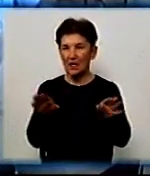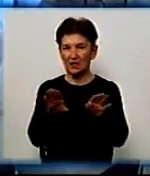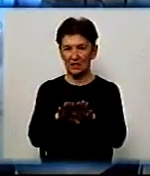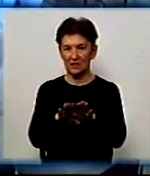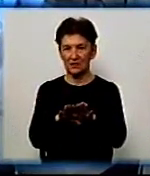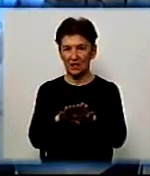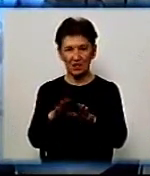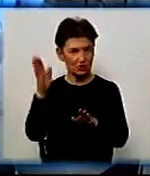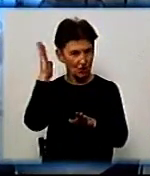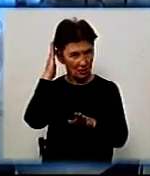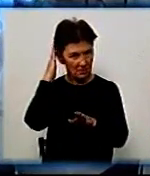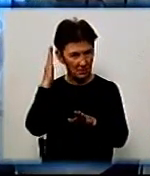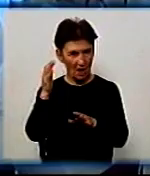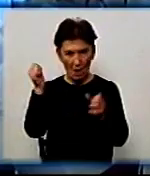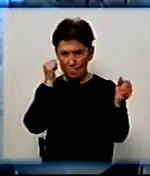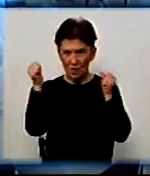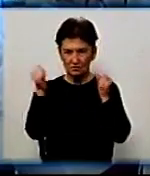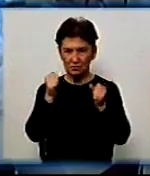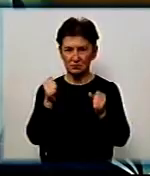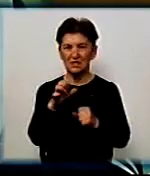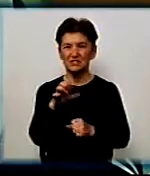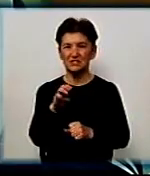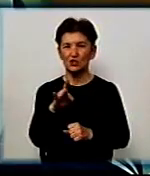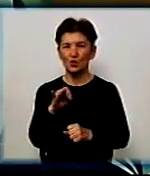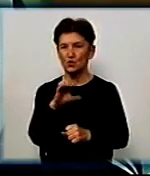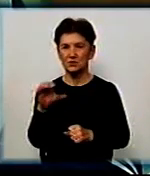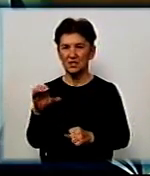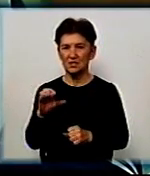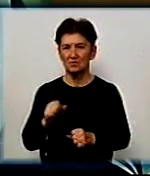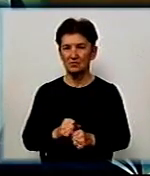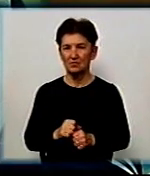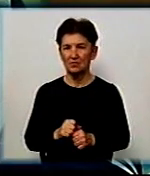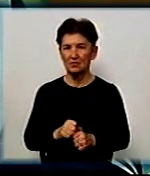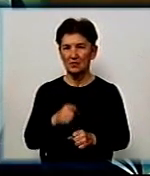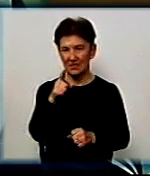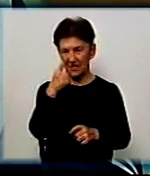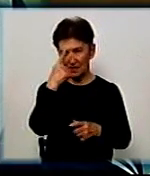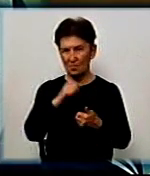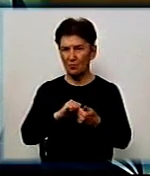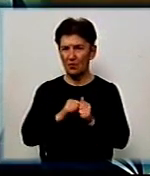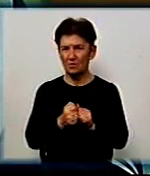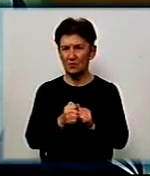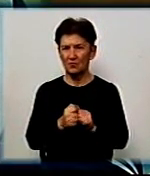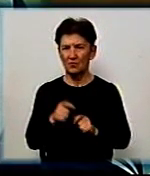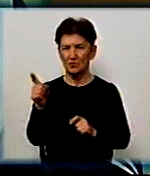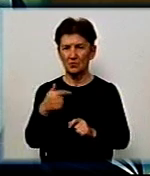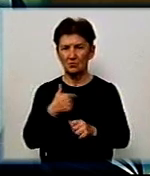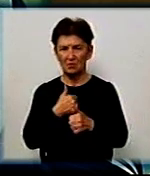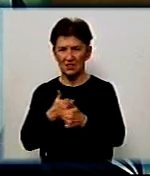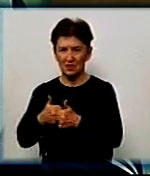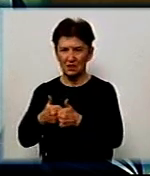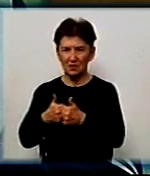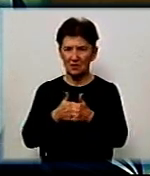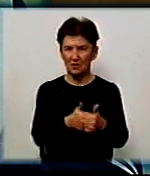травма, струс головного мозку. Пам'ятаю, що він мене догнав, взяв за капюшон,